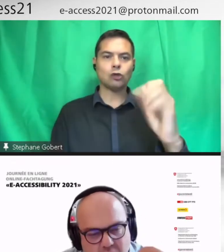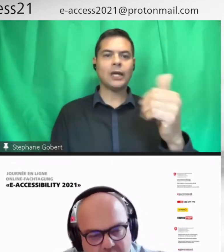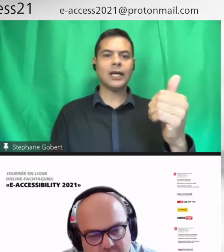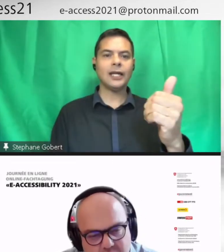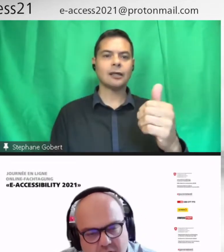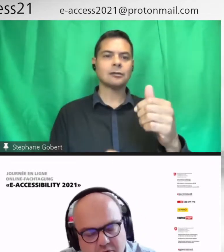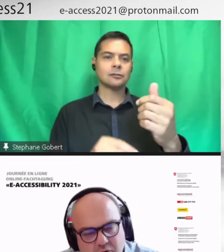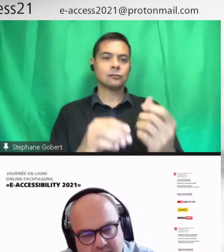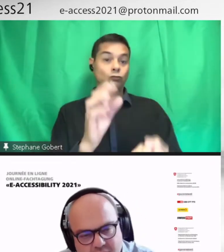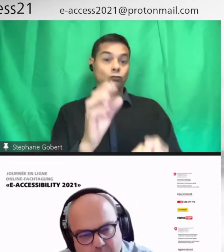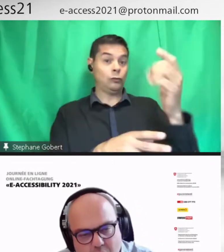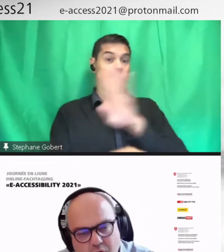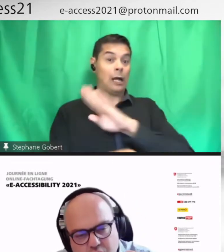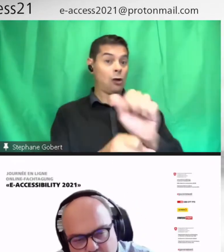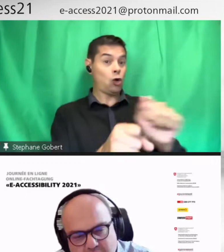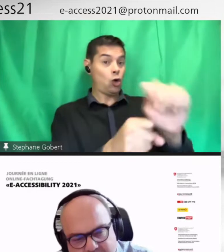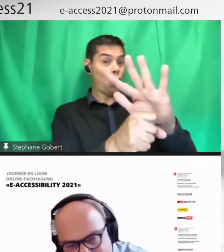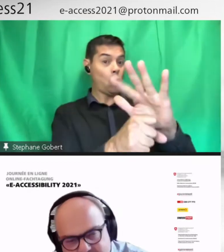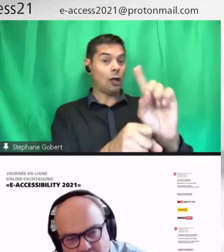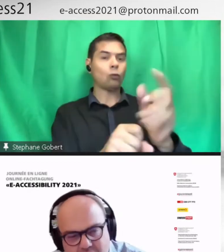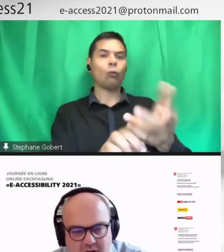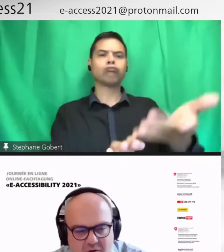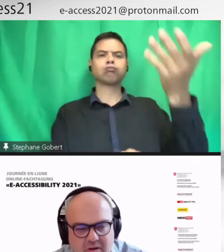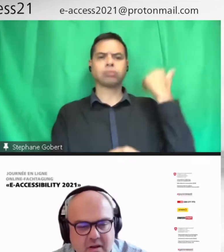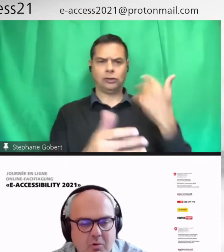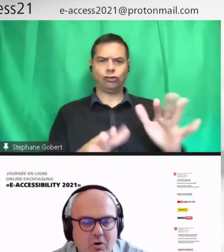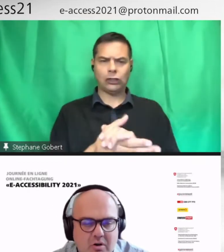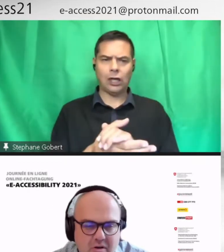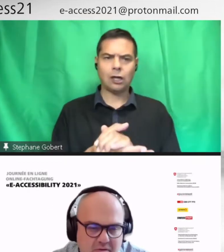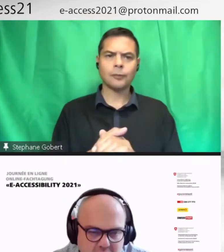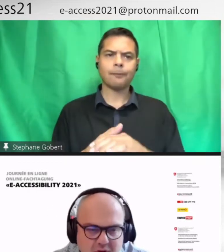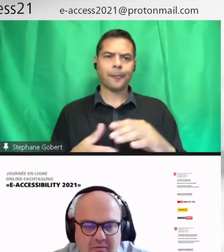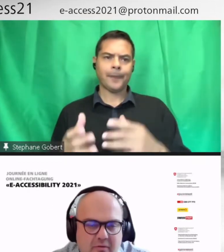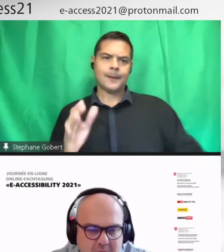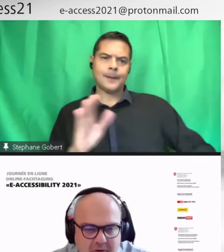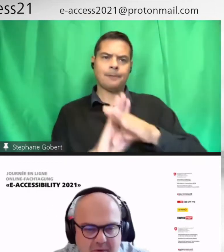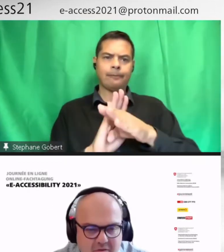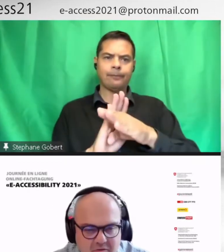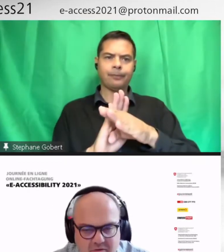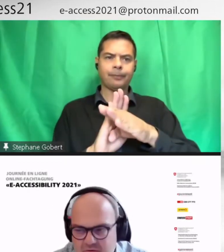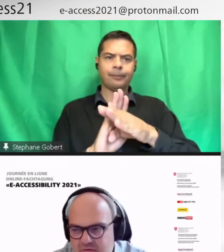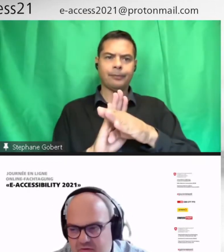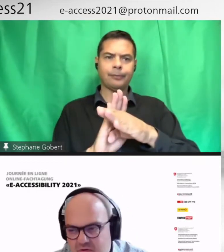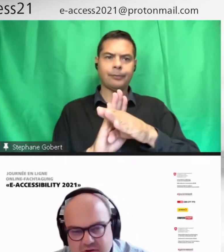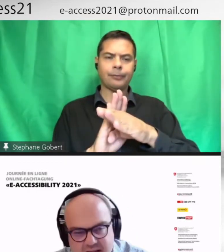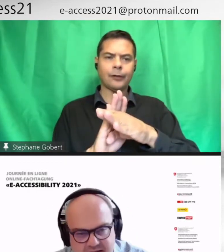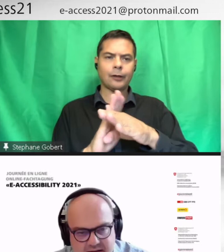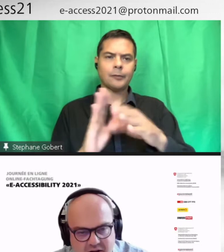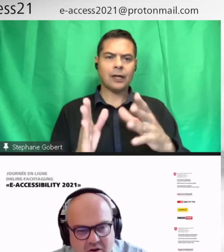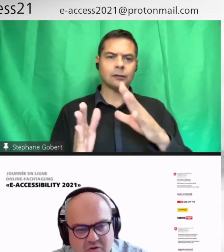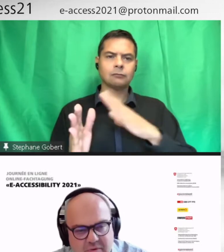le développement du numérique à l'école, on avait d'abord la forme imprimée qu'on connaît. Ensuite,